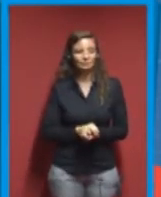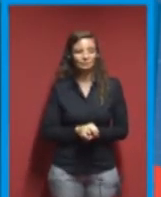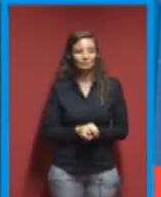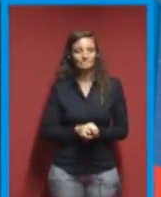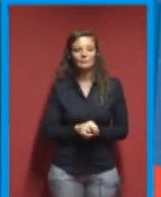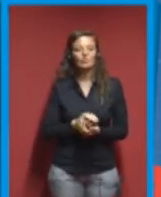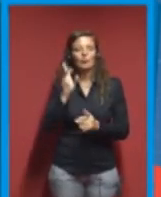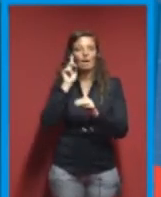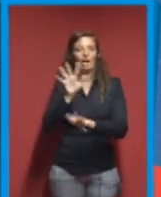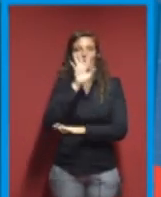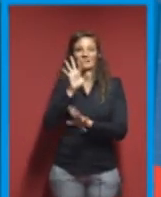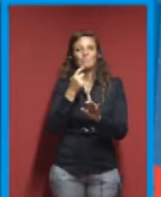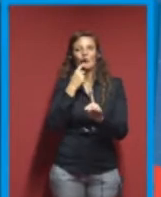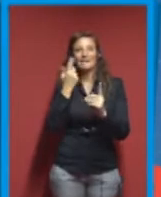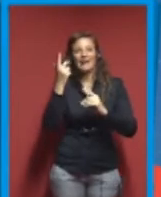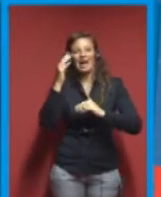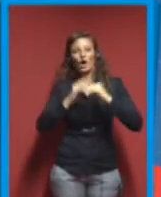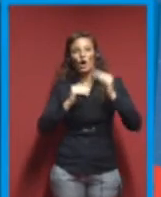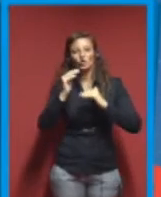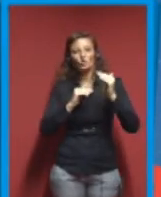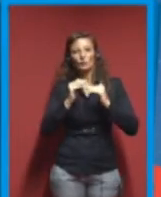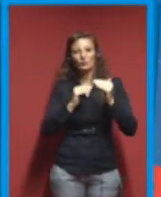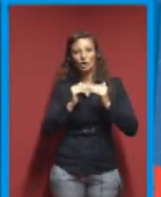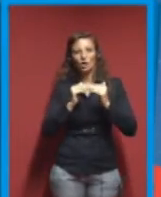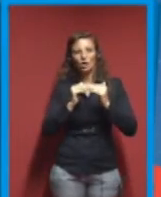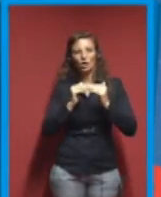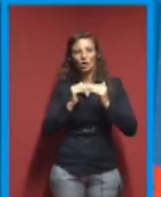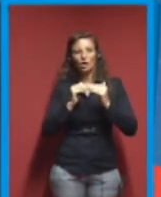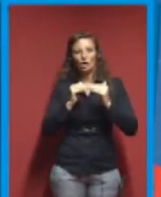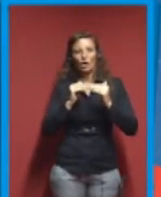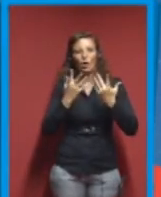Come per esempio coloro che hanno costruito la macchina CNC, mi chiamo Stefan,